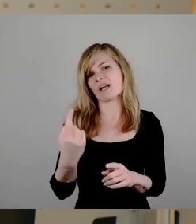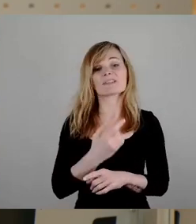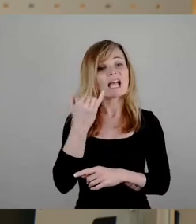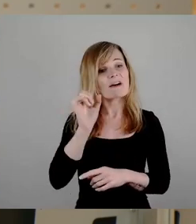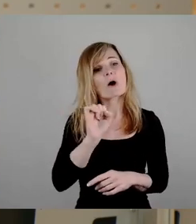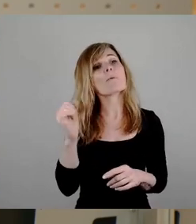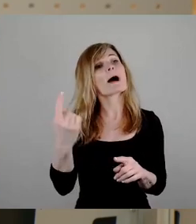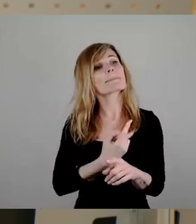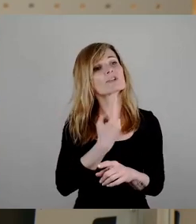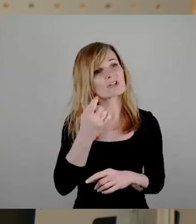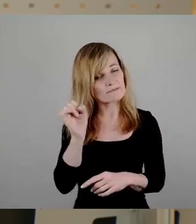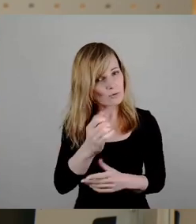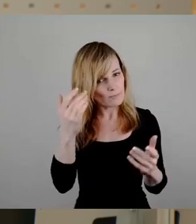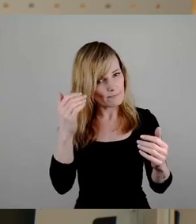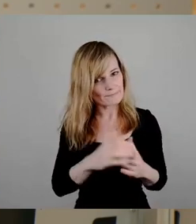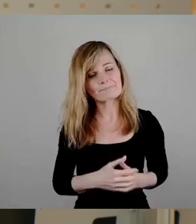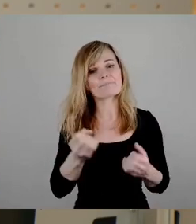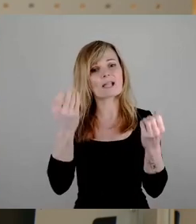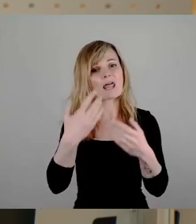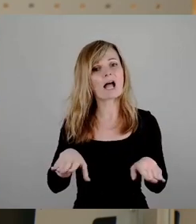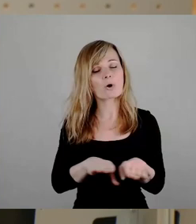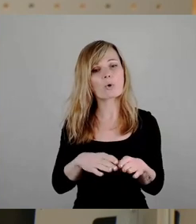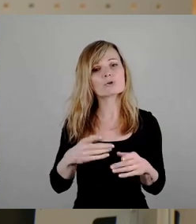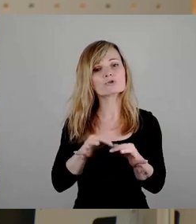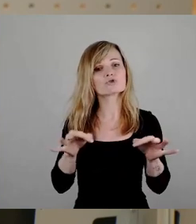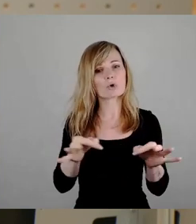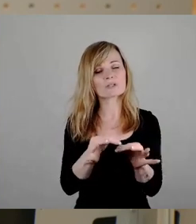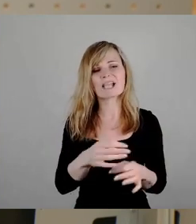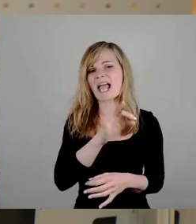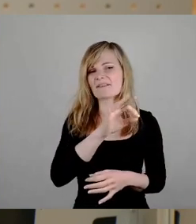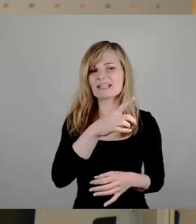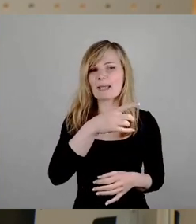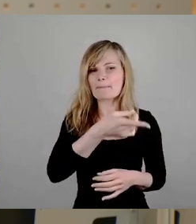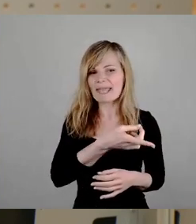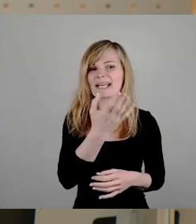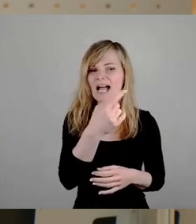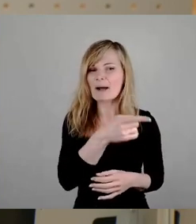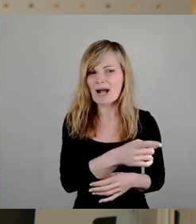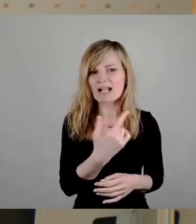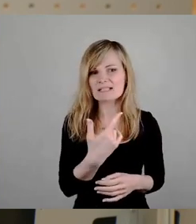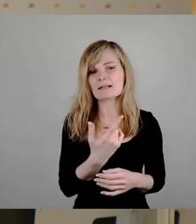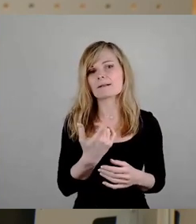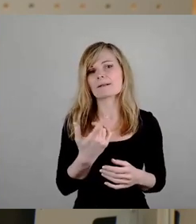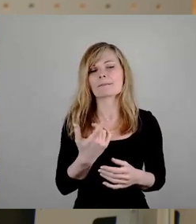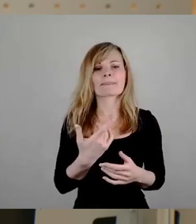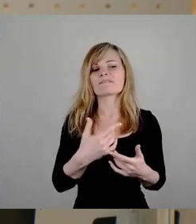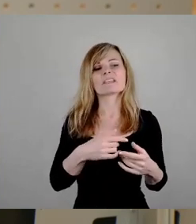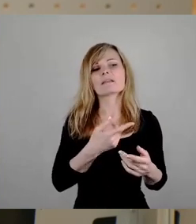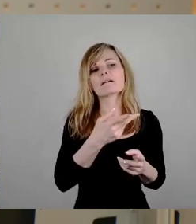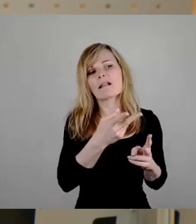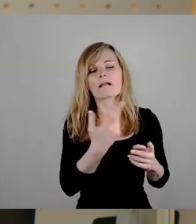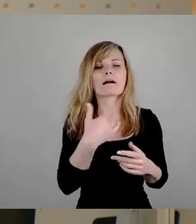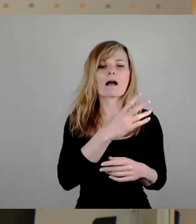abgeschafft? Weil natürlich die Grundstückswirtschaft, die FDP damals, naja, geschmiert, aber die haben da angerufen